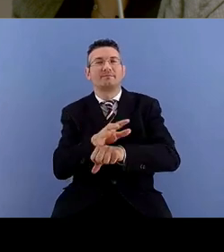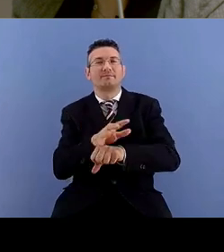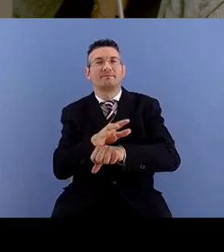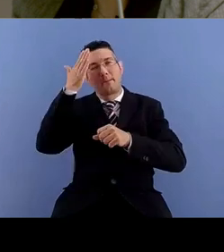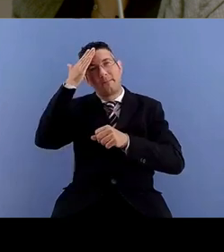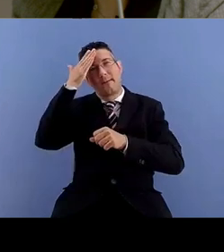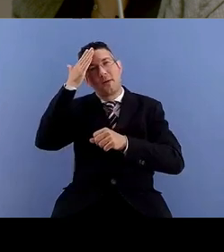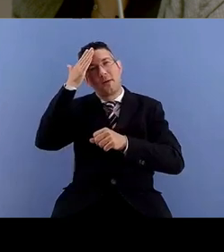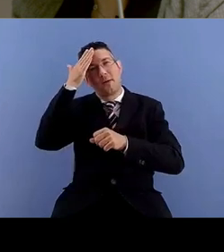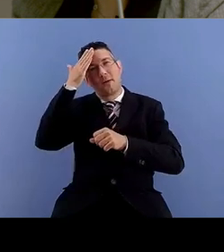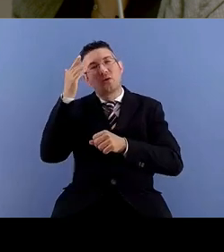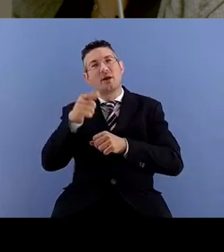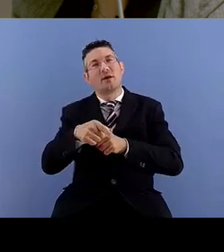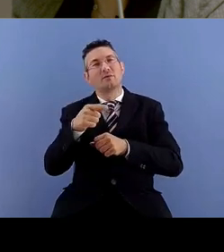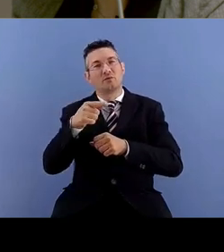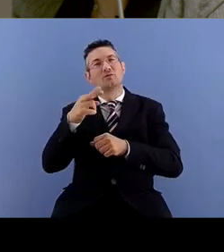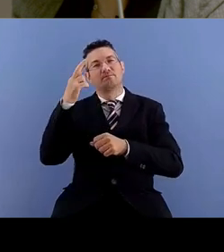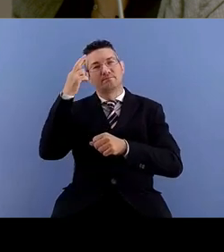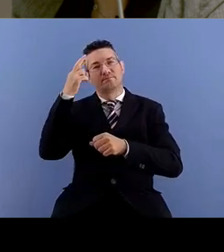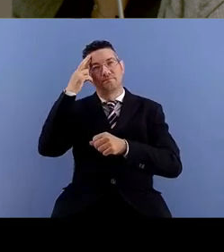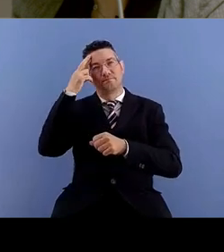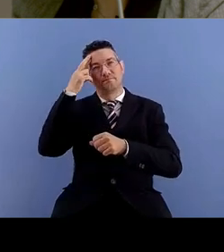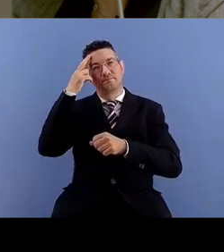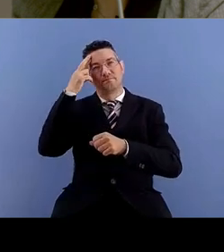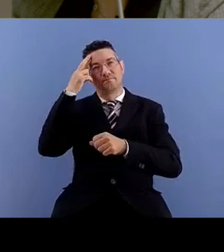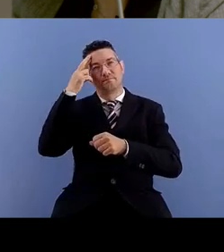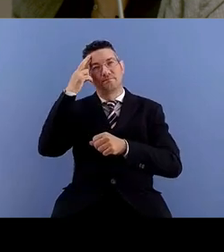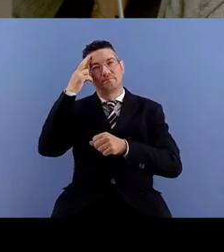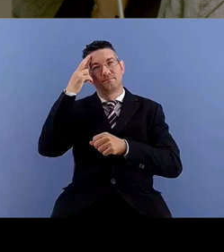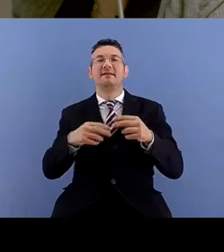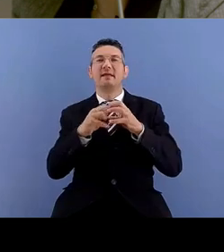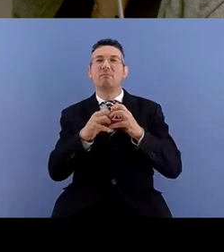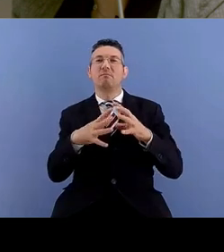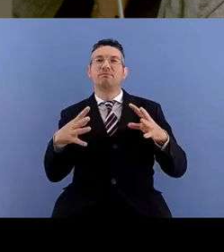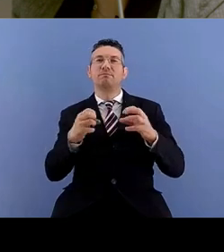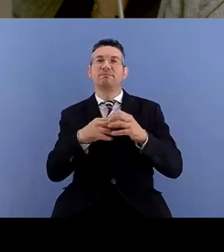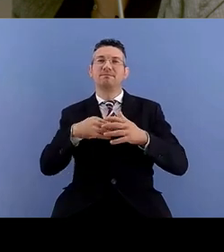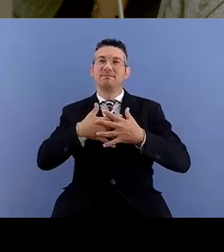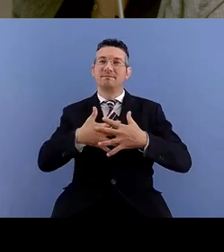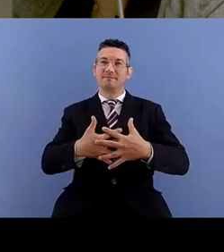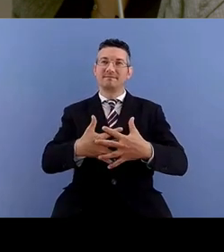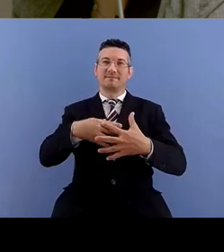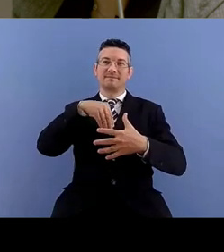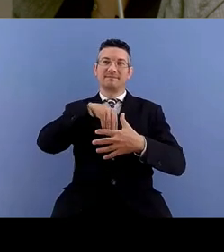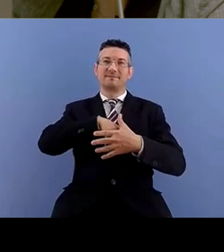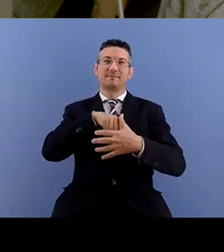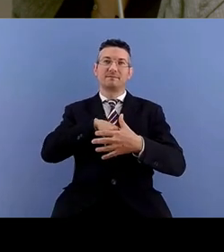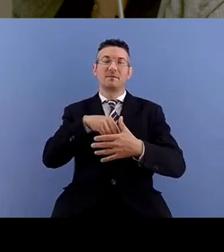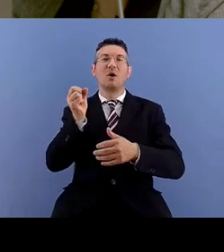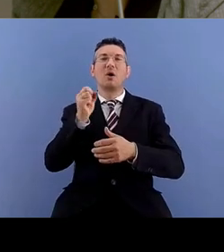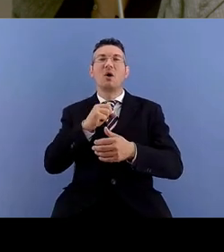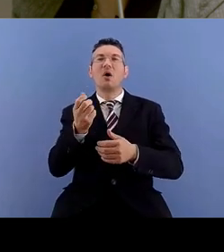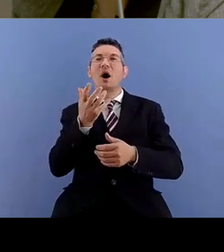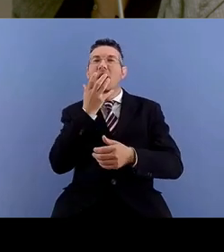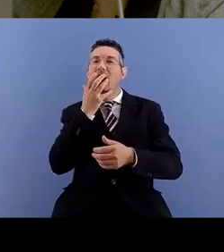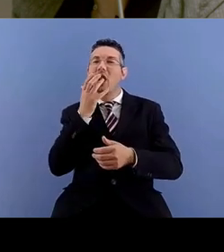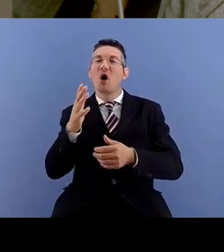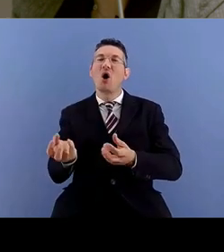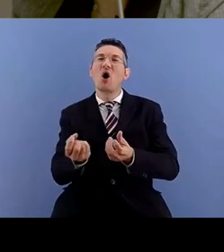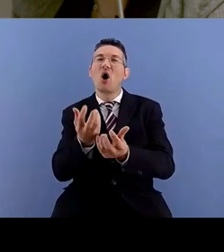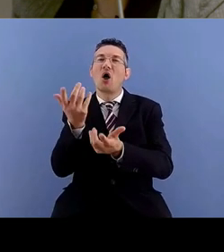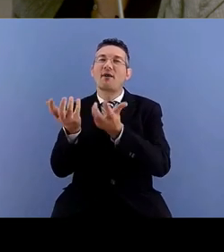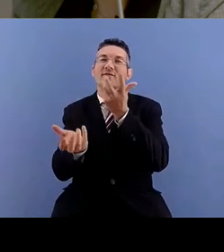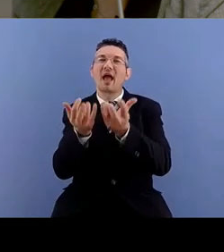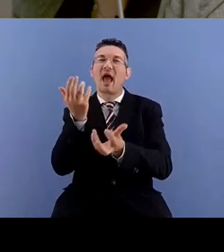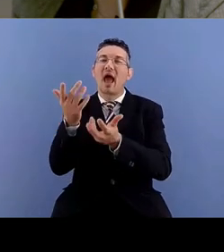riesci a ricordare la vita nel crembo materno immagina le sensazioni che provi quando sfiori il calore di una fiamma a